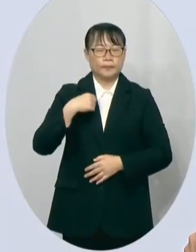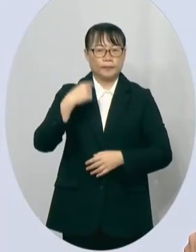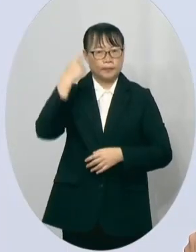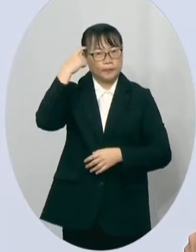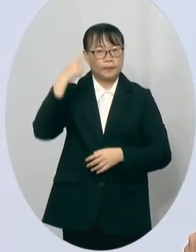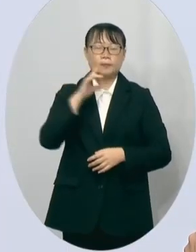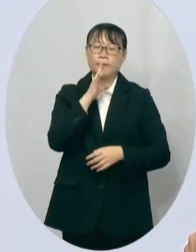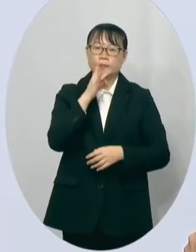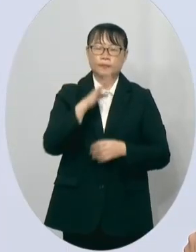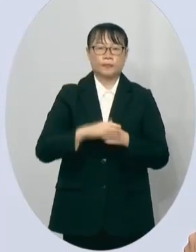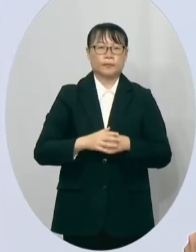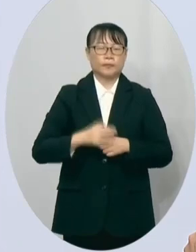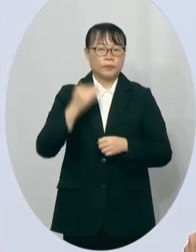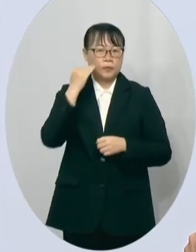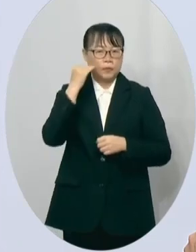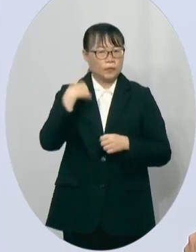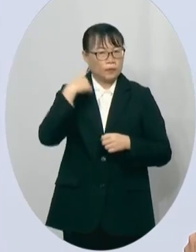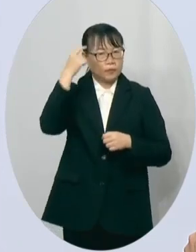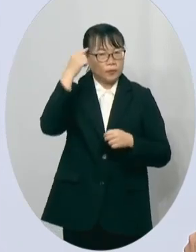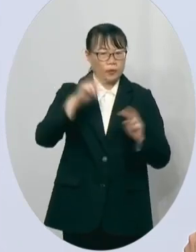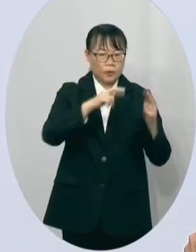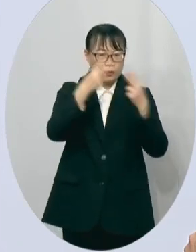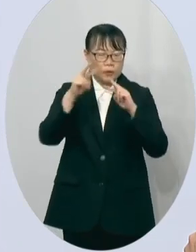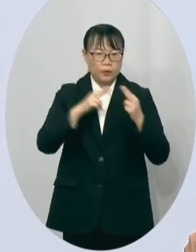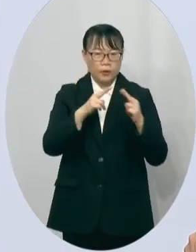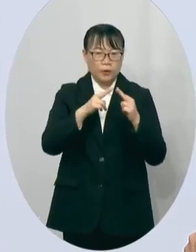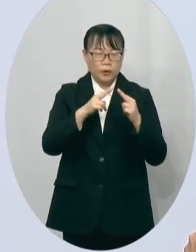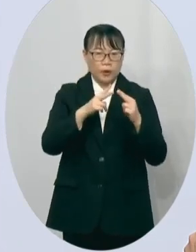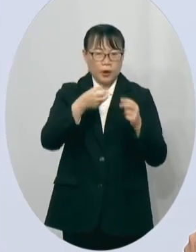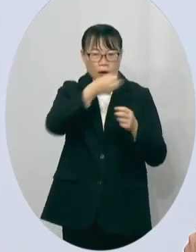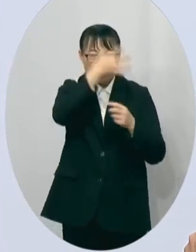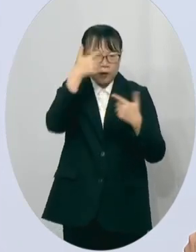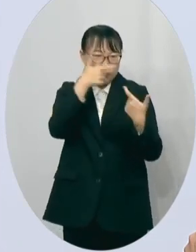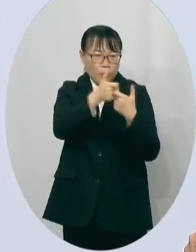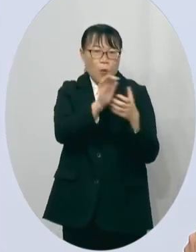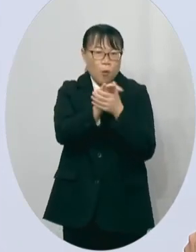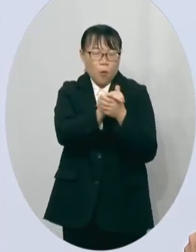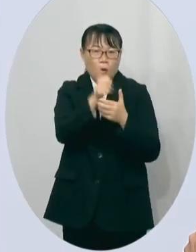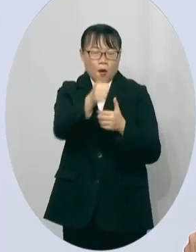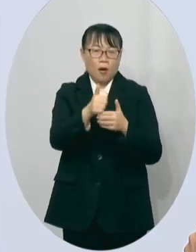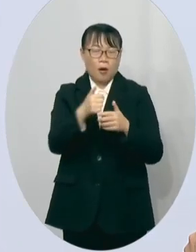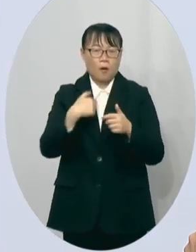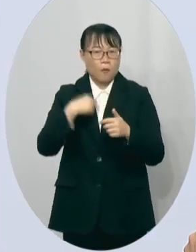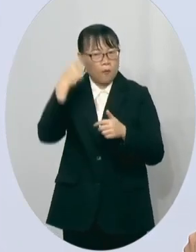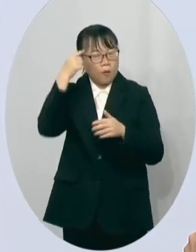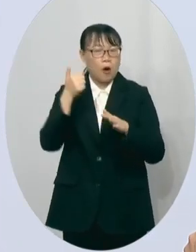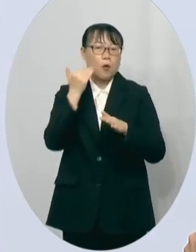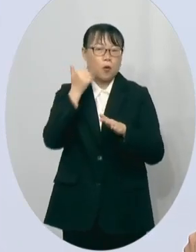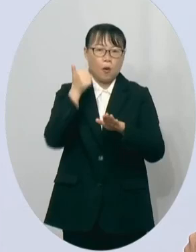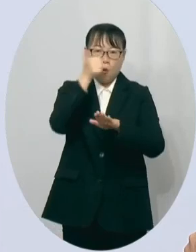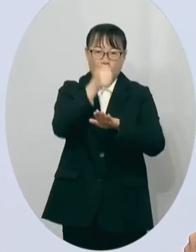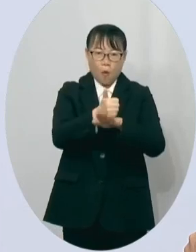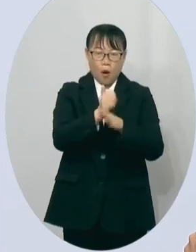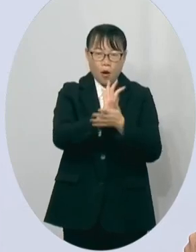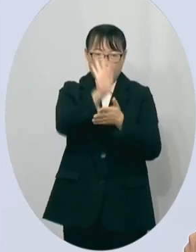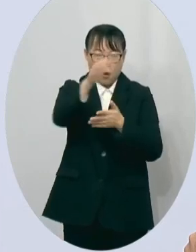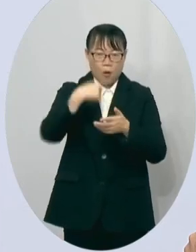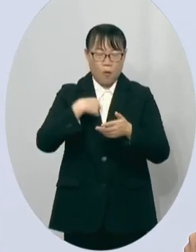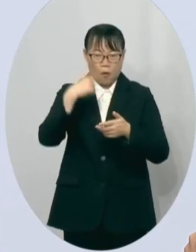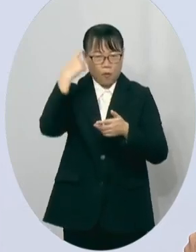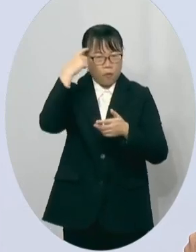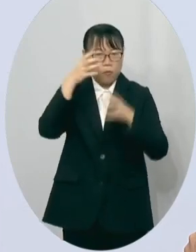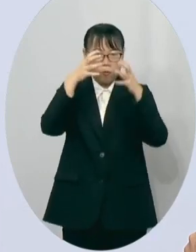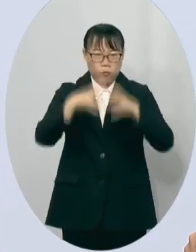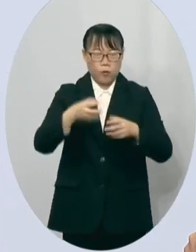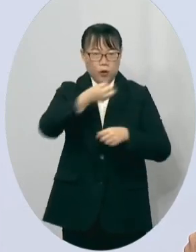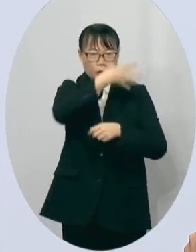我想台中要打造成为一个最友善年轻人的城市所以蔡其昌上任一定成立青年事务局我想